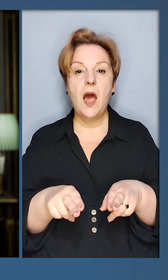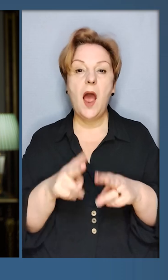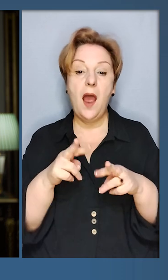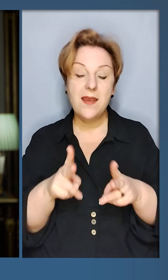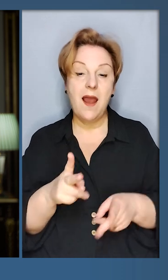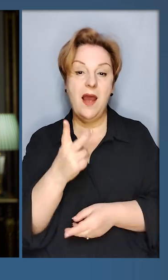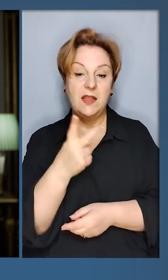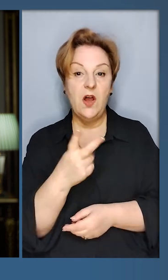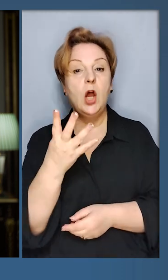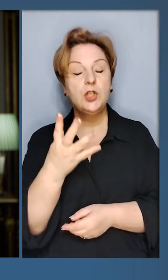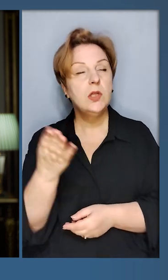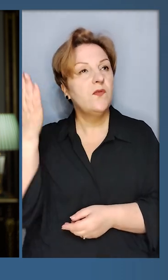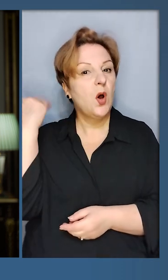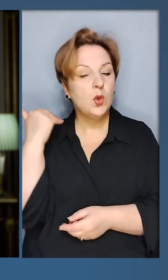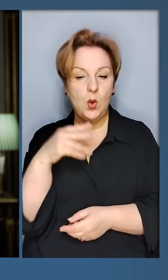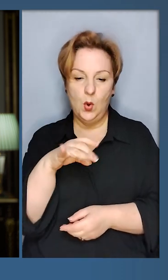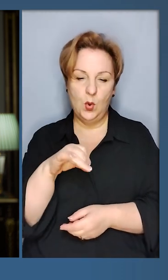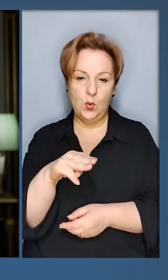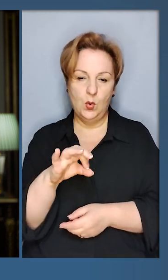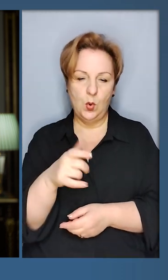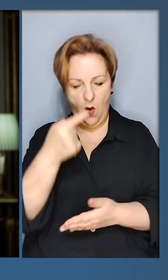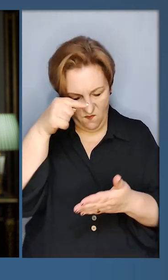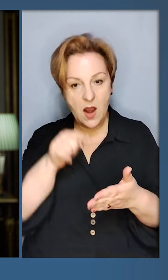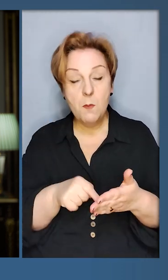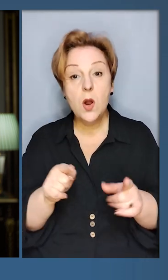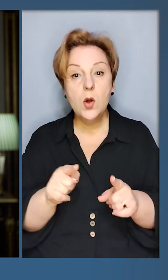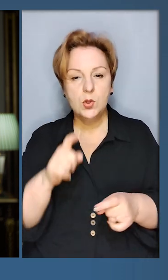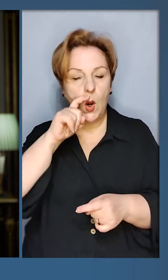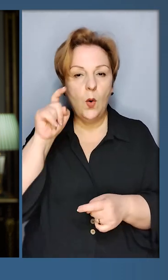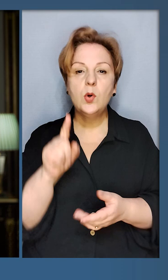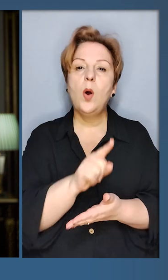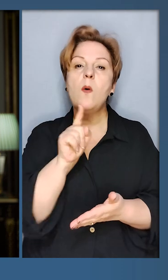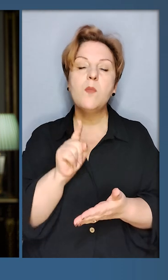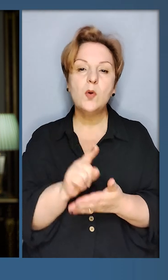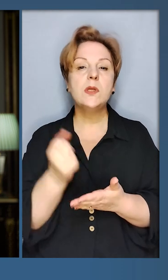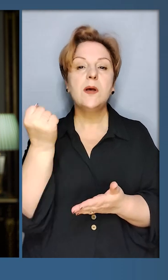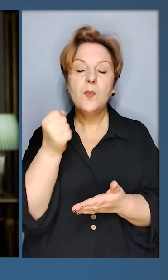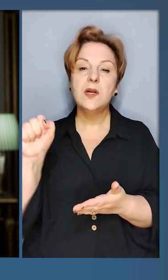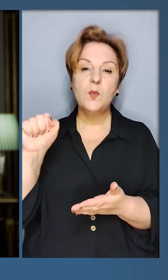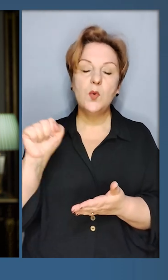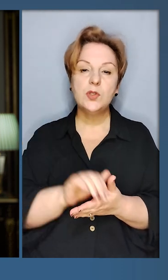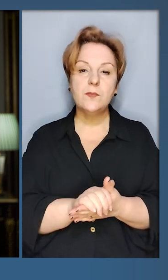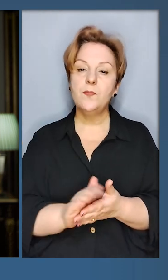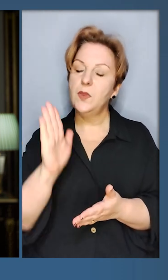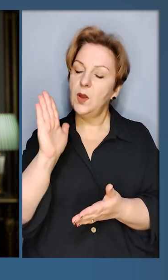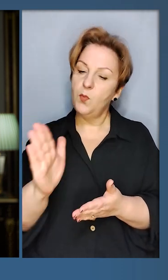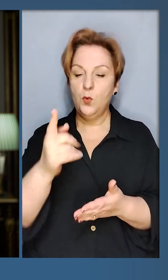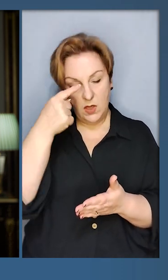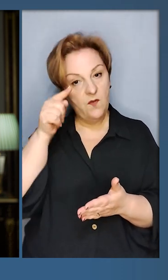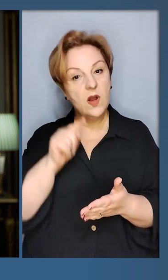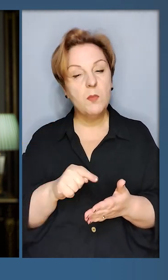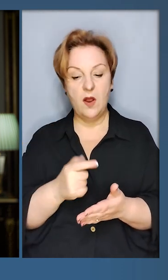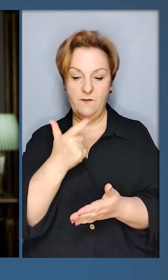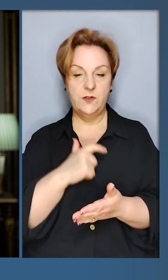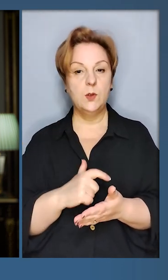як і 24-го лютого. Впевнений, що Україна обов'язково переможе. Будьте